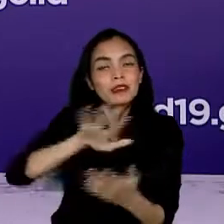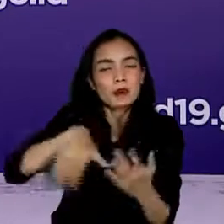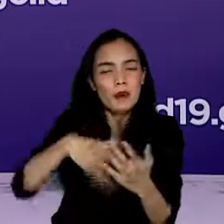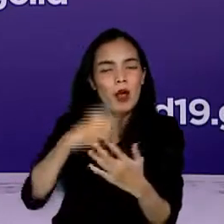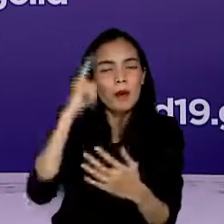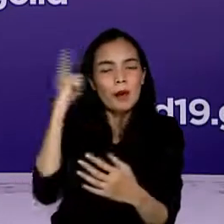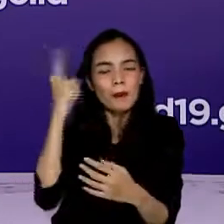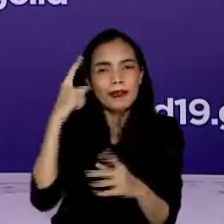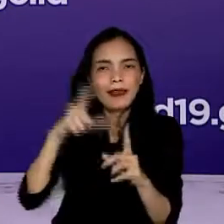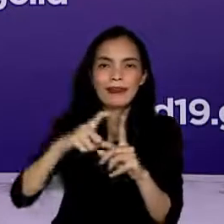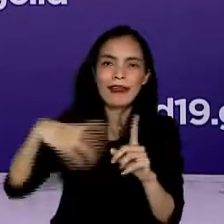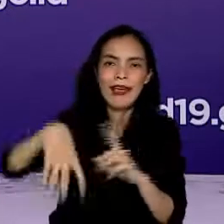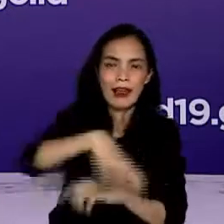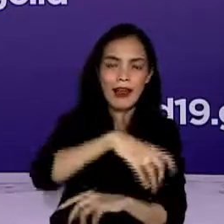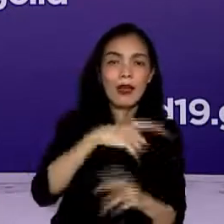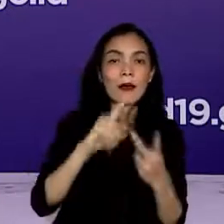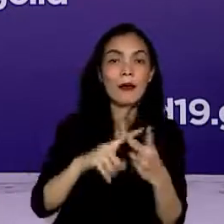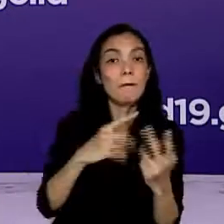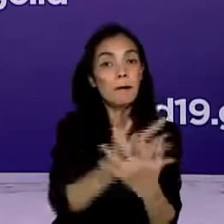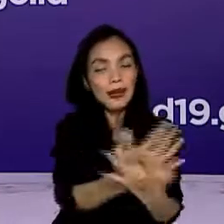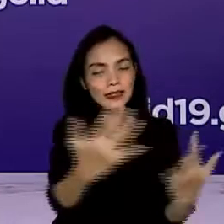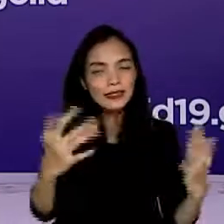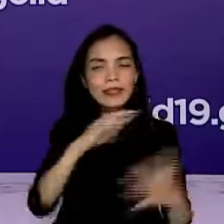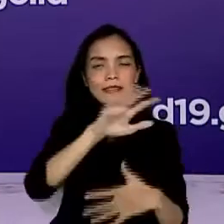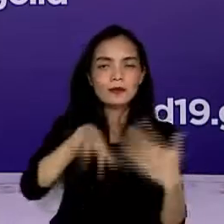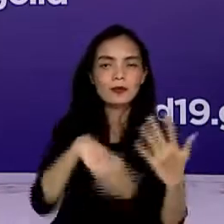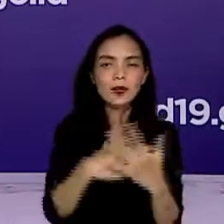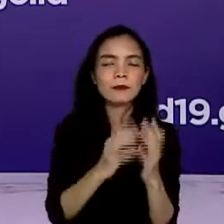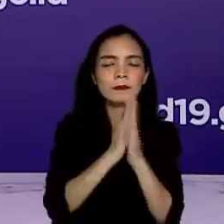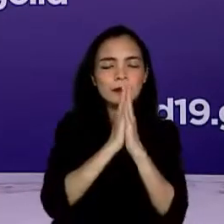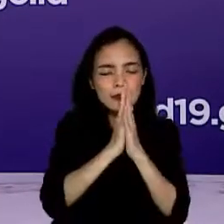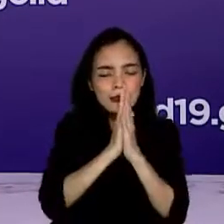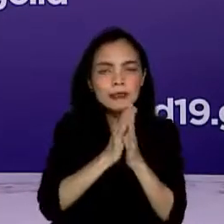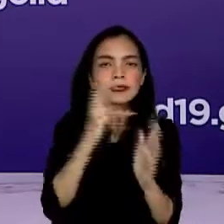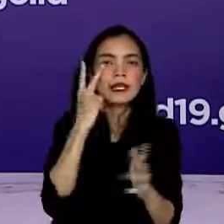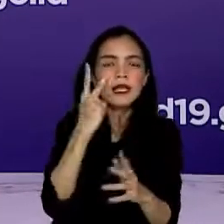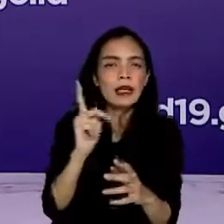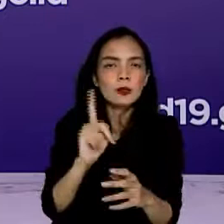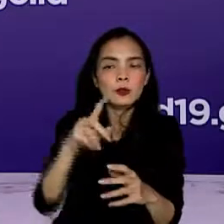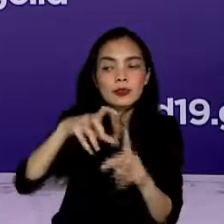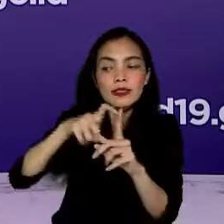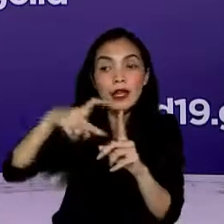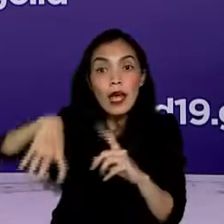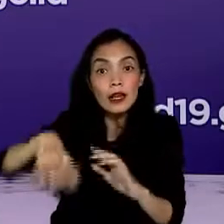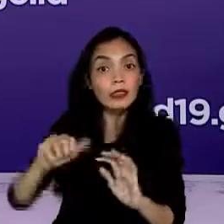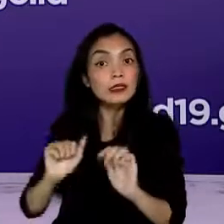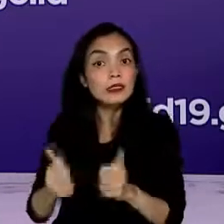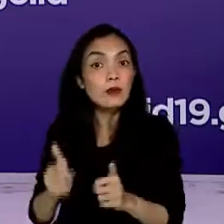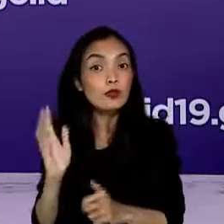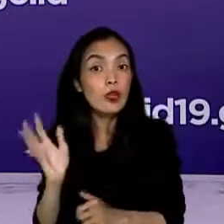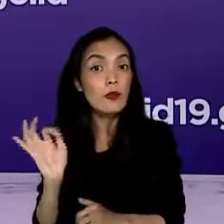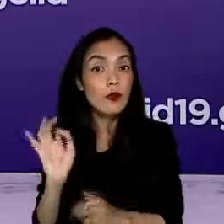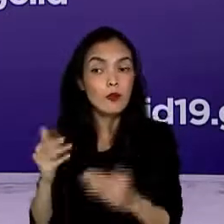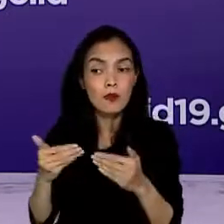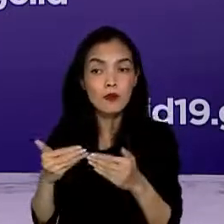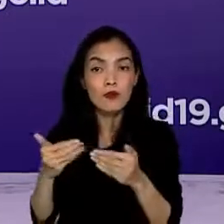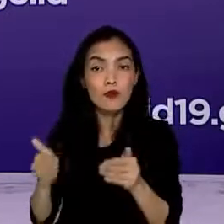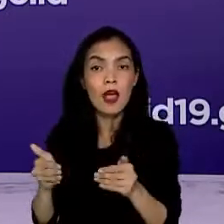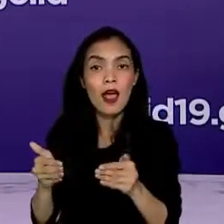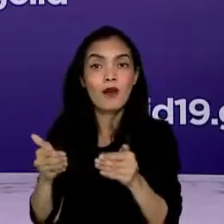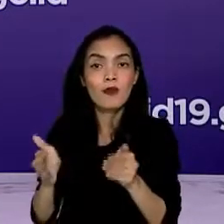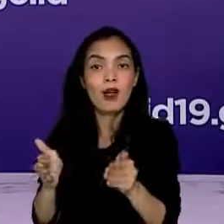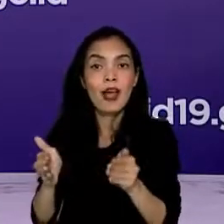yaitu pemerintah daerah dan seluruh lapisan masyarakatnya untuk memastikan kesiapan daerahnya menghadapi pembukaan